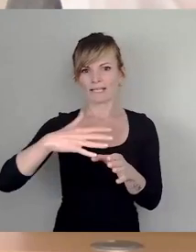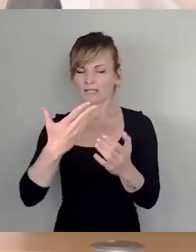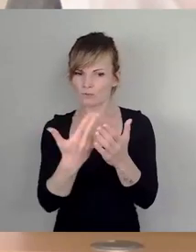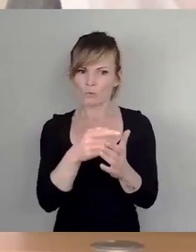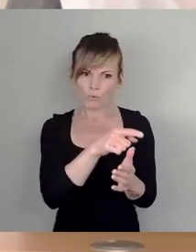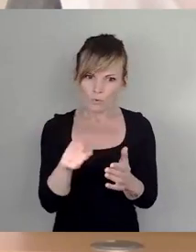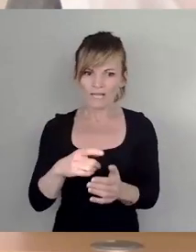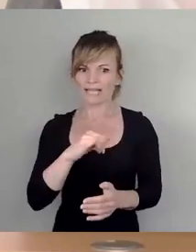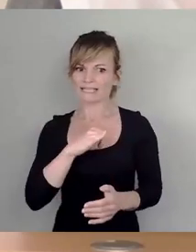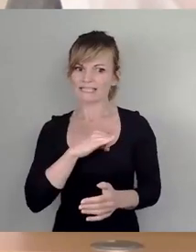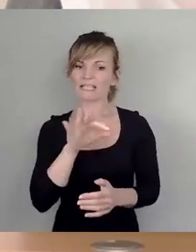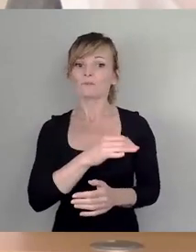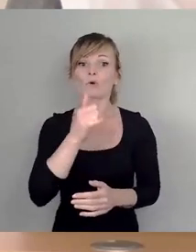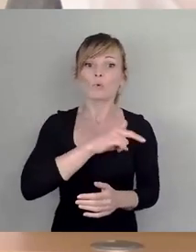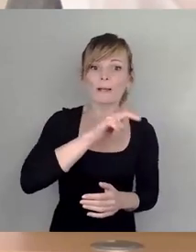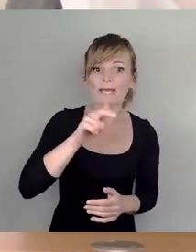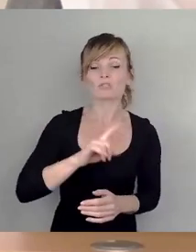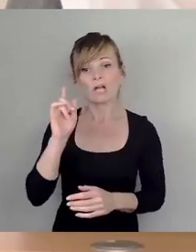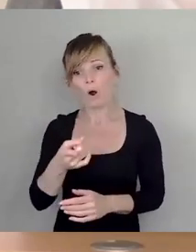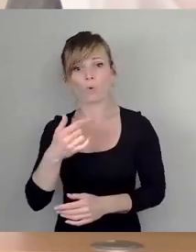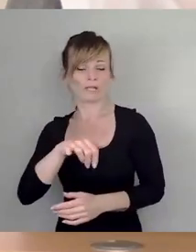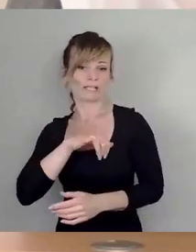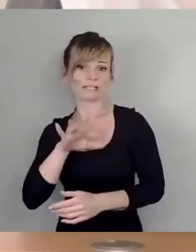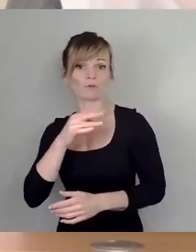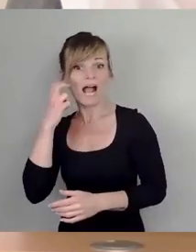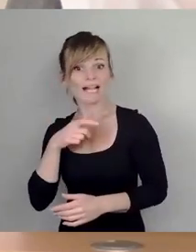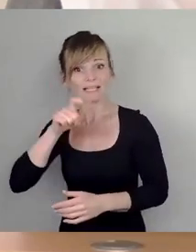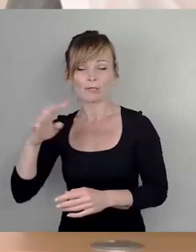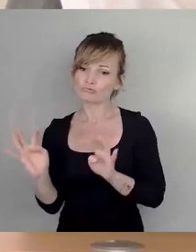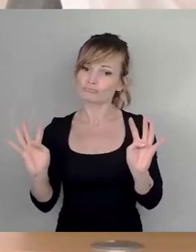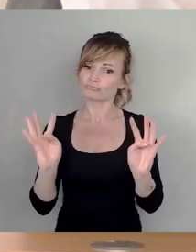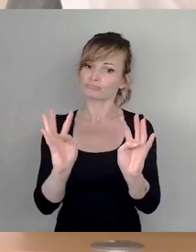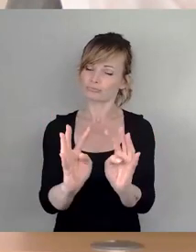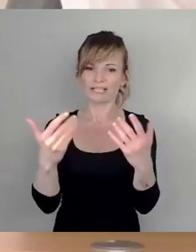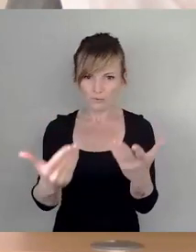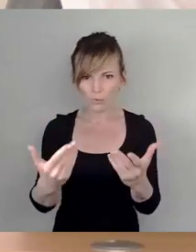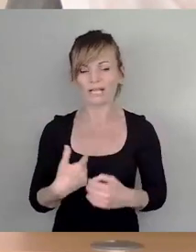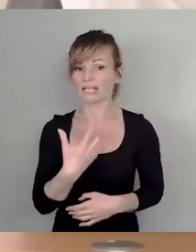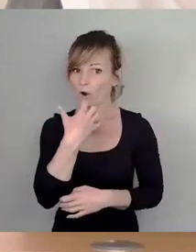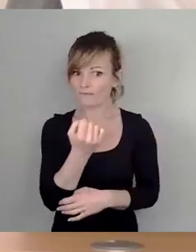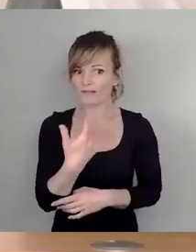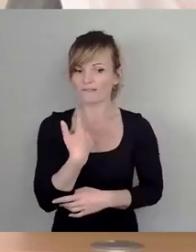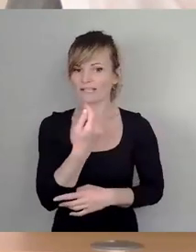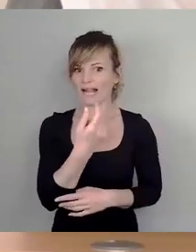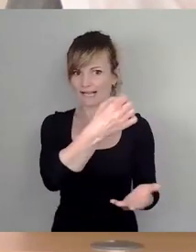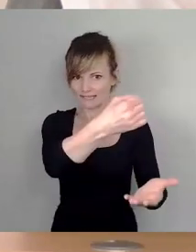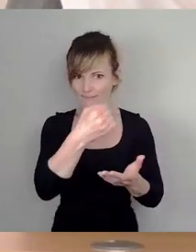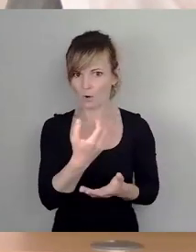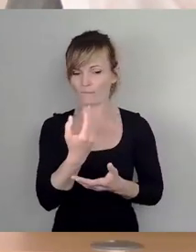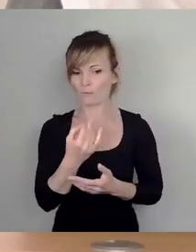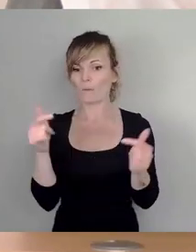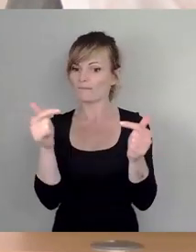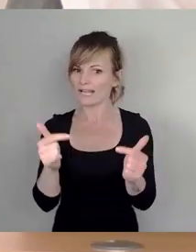da hinzugehen. Wir werden da hoffentlich Pflegemaßnahmen finanziert bekommen, die im Klimawandel